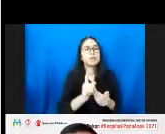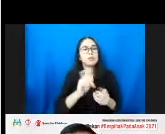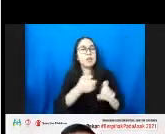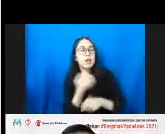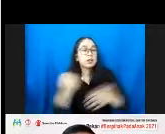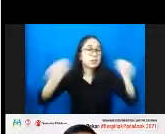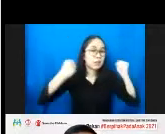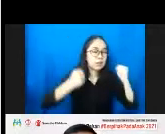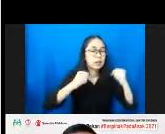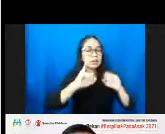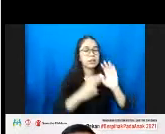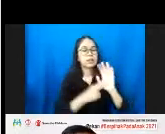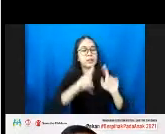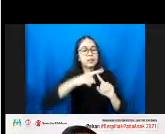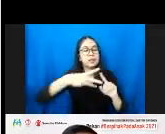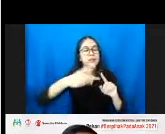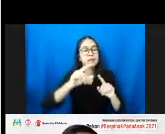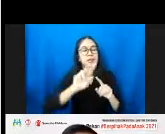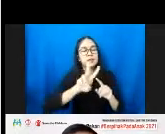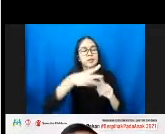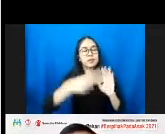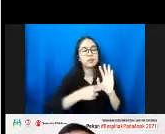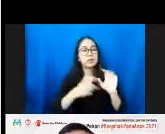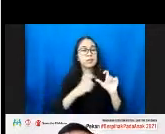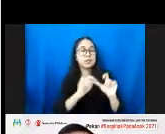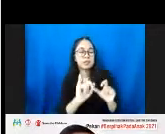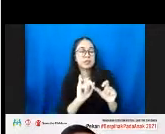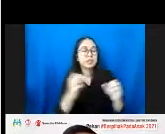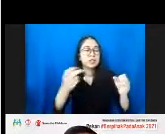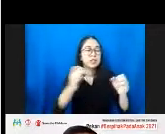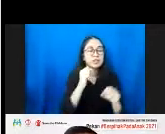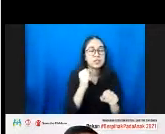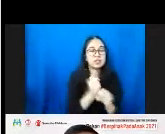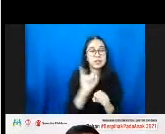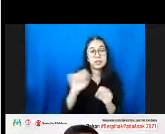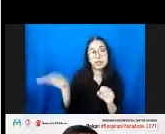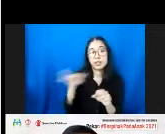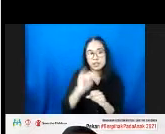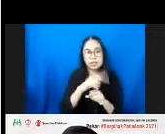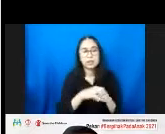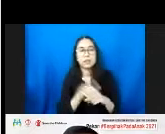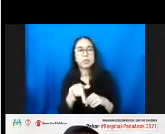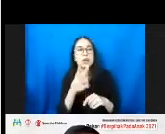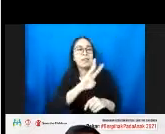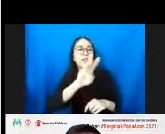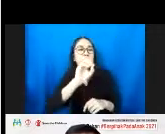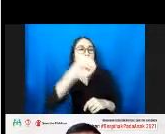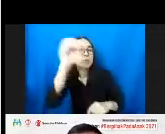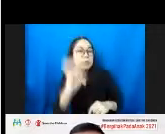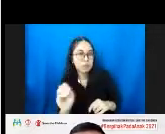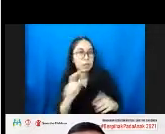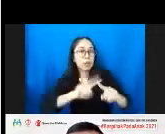dengan intervensi gizi spesifik, ini memberikan kontribusi 30% dari upaya tadi. Tapi yang besarnya,